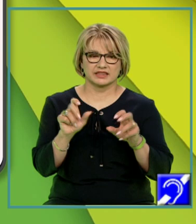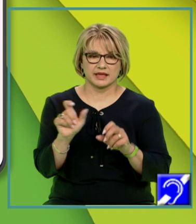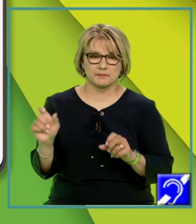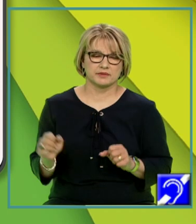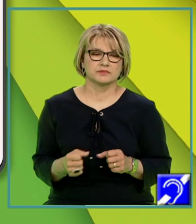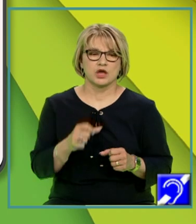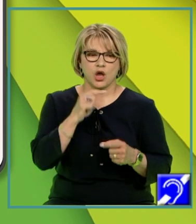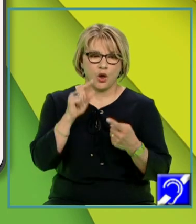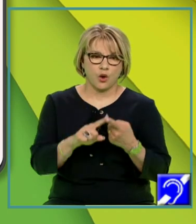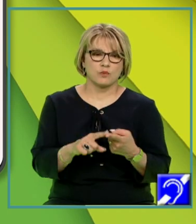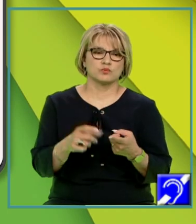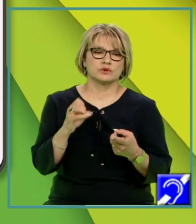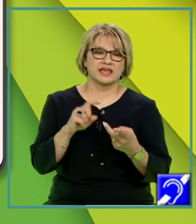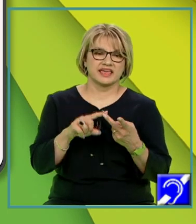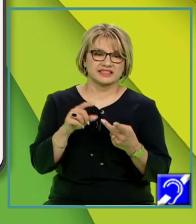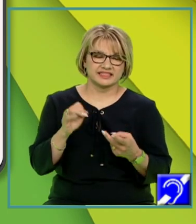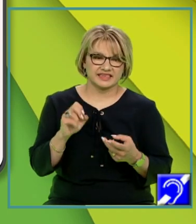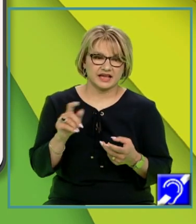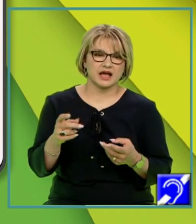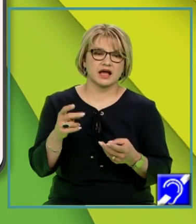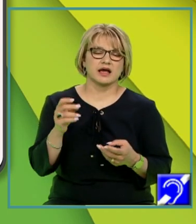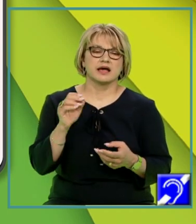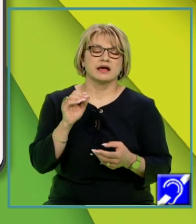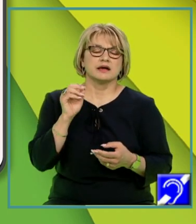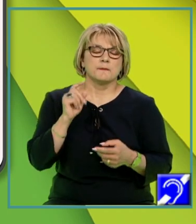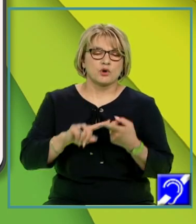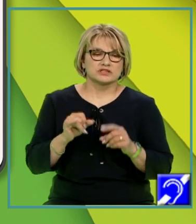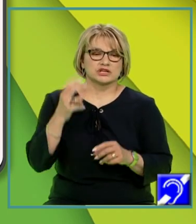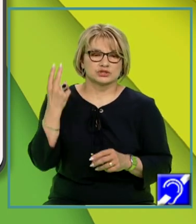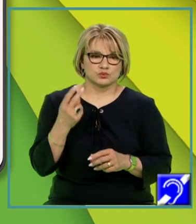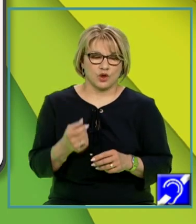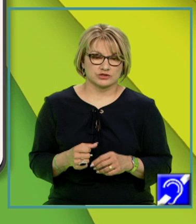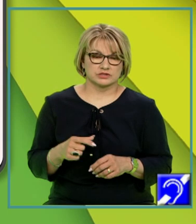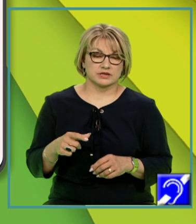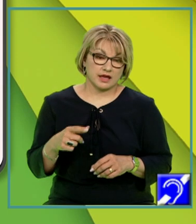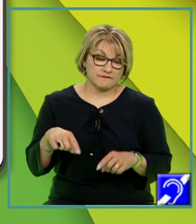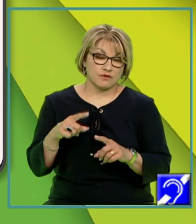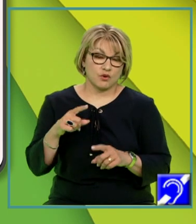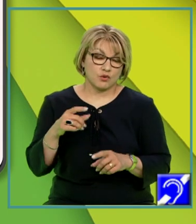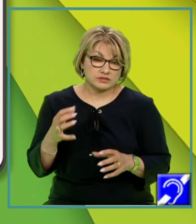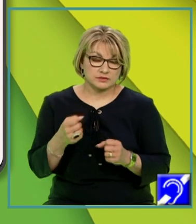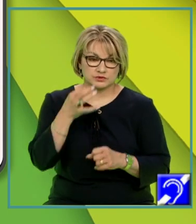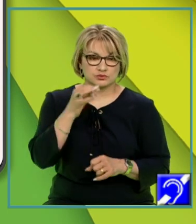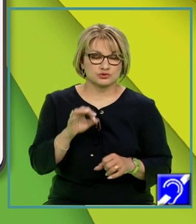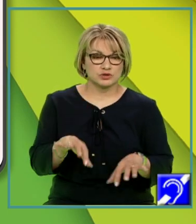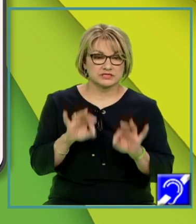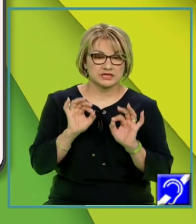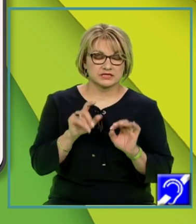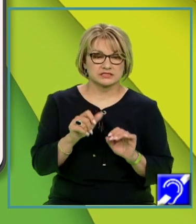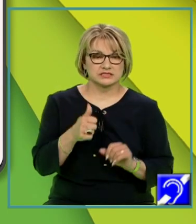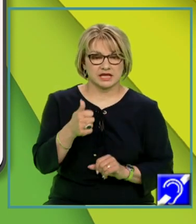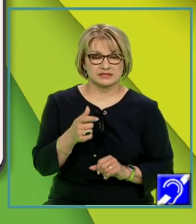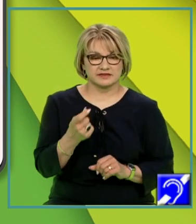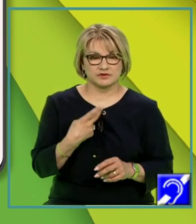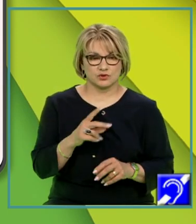omul, etica, politica, cunoașterea, astfel încât să puteți ușor identifica propozițiile adevărate care le corespund. La